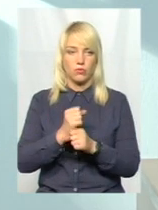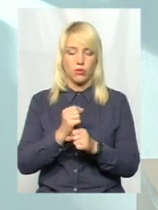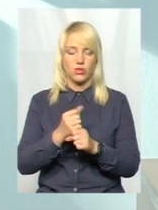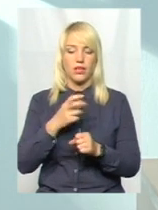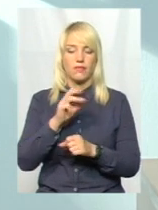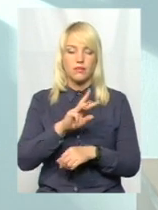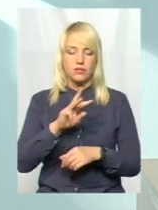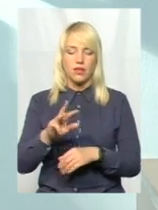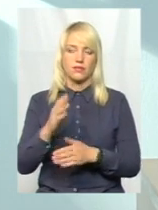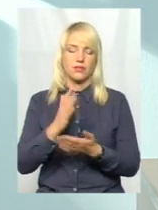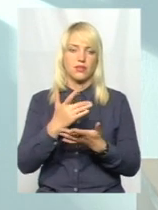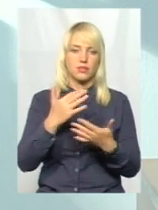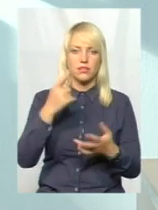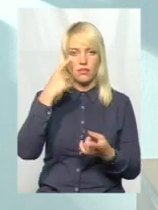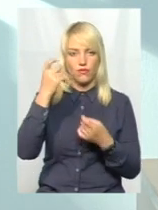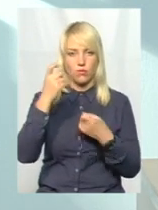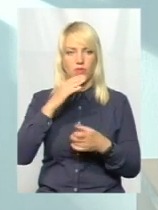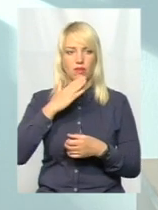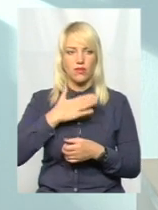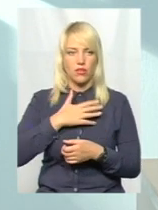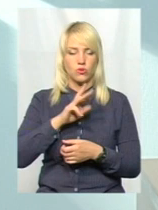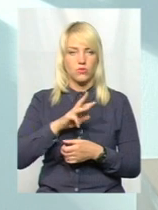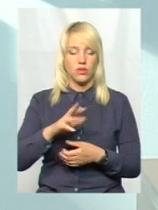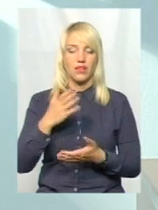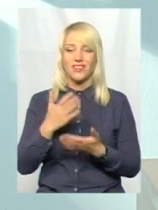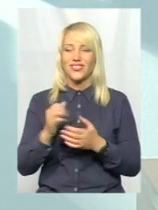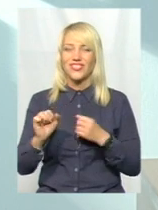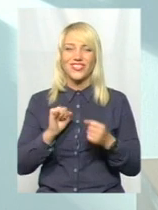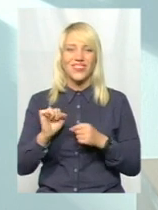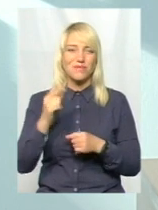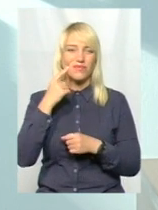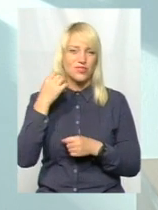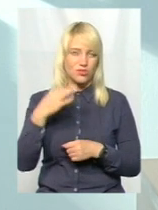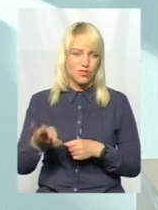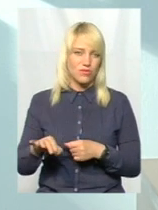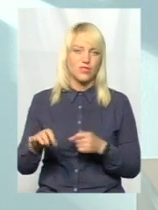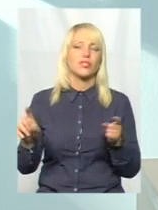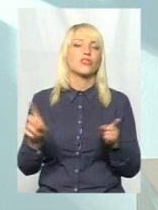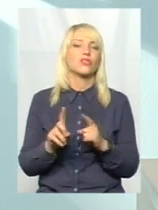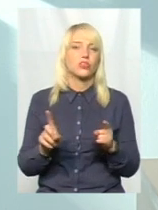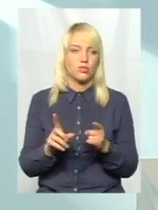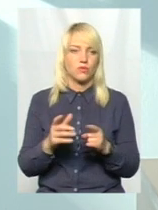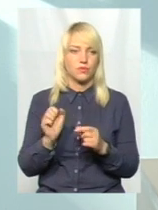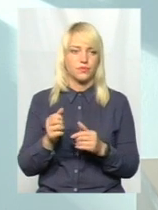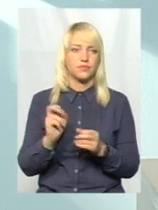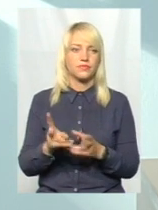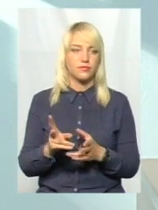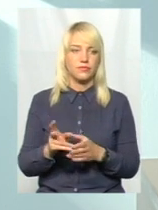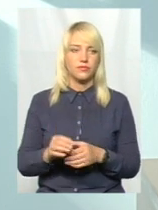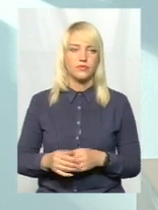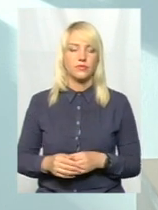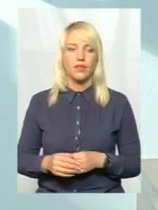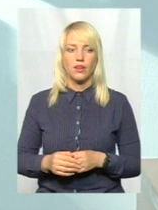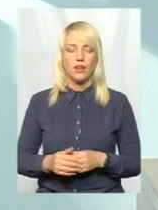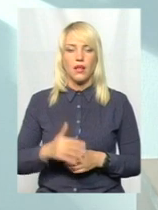виставляємо різну інформацію на нашому сайті в рубриці Так, але якщо керівник не сумлінний і от він свій такий бізнес ховає? Наразі